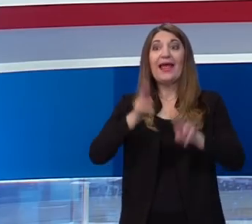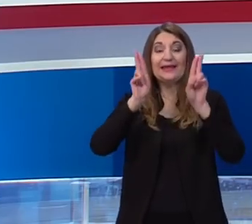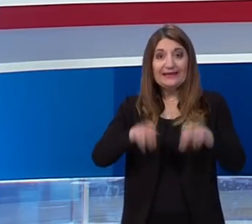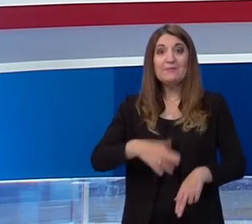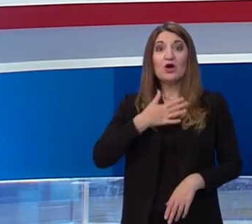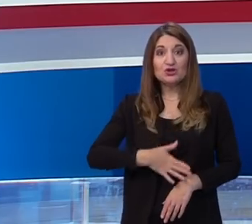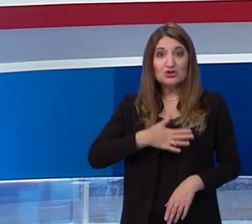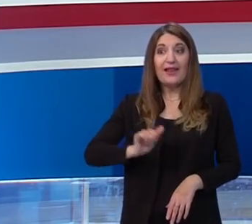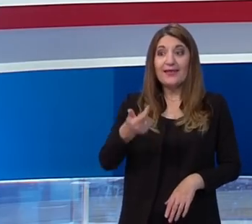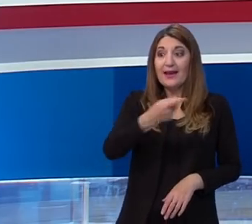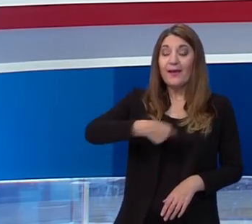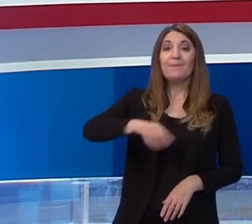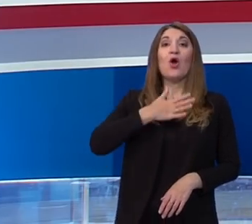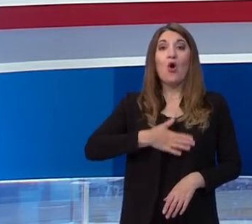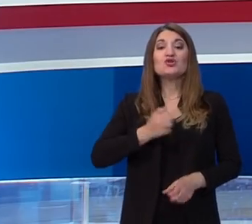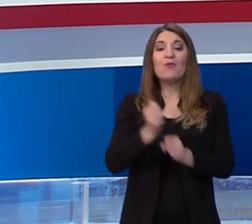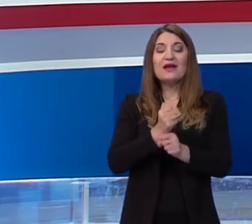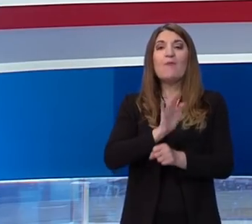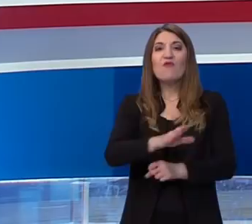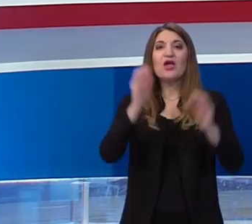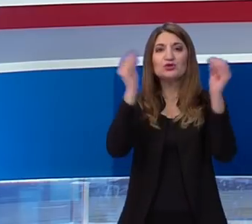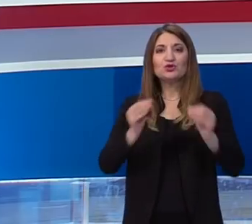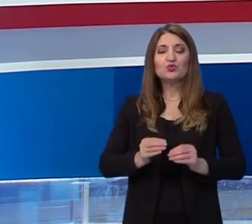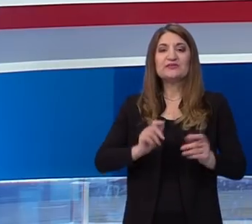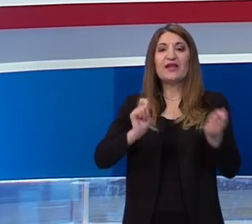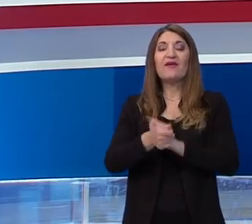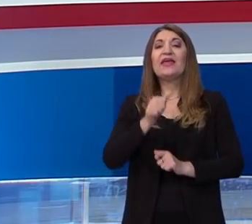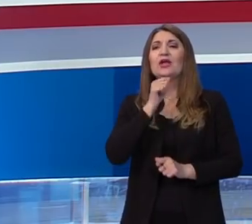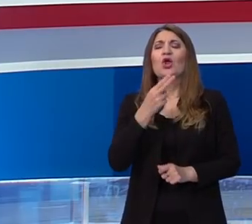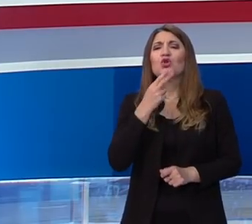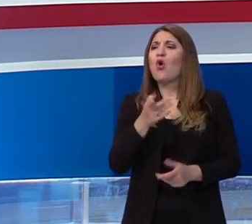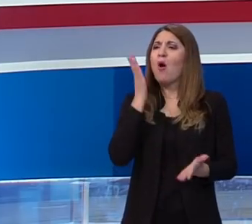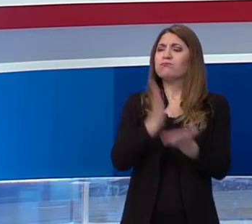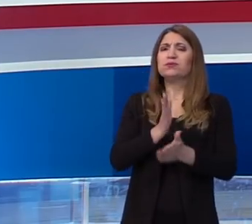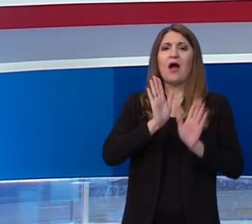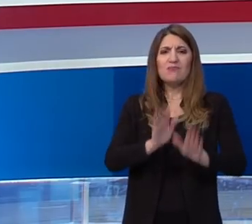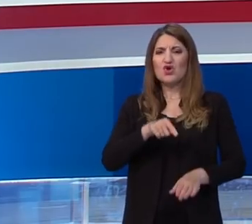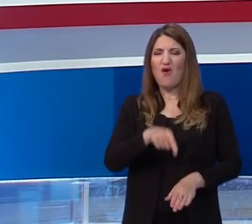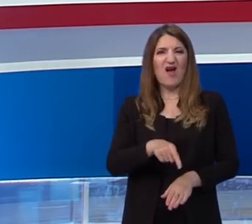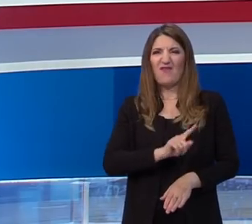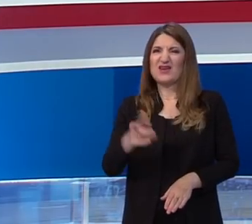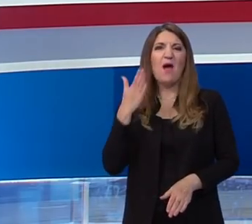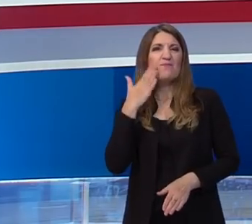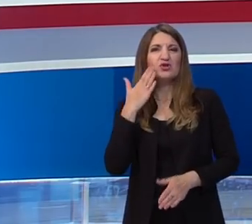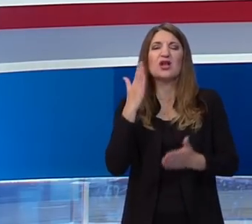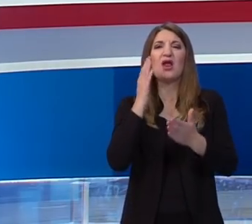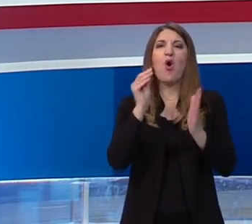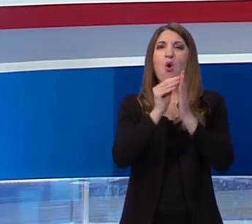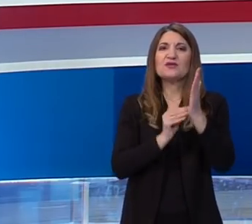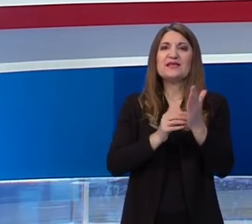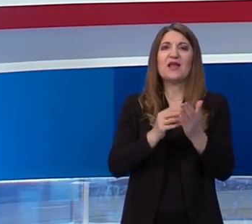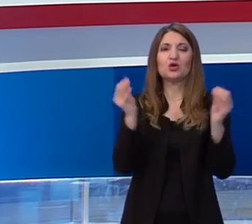želimo li u stvari takav jedan sustav preokrenuti i kome odgovara ovakav nepravedni ocjenski sustav?